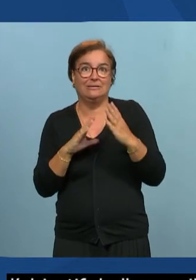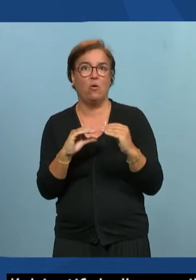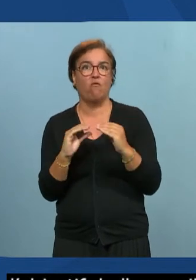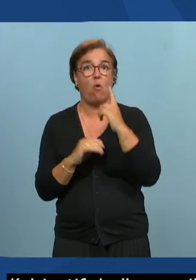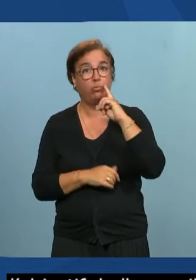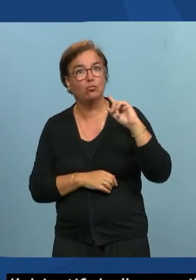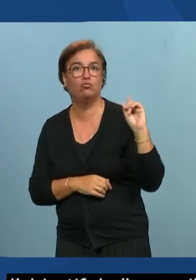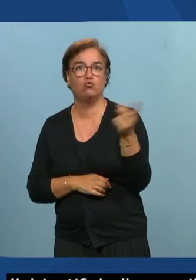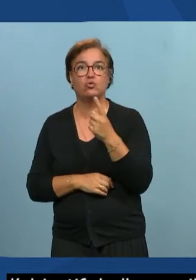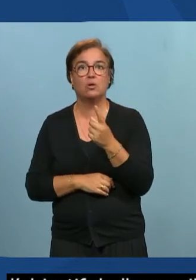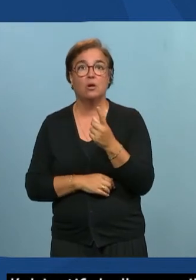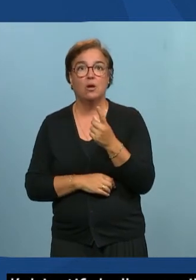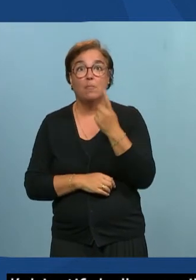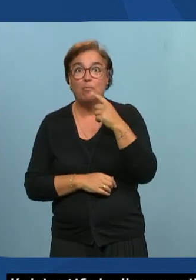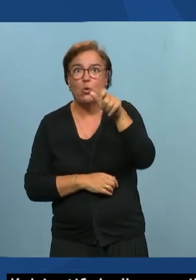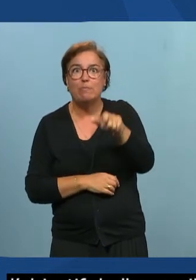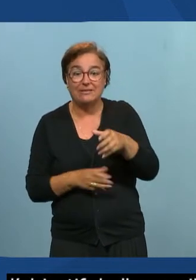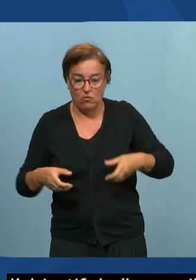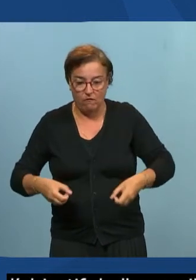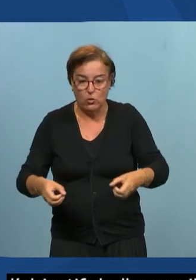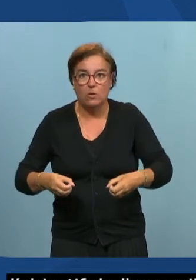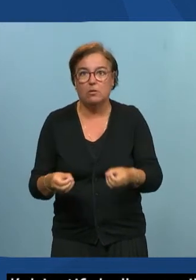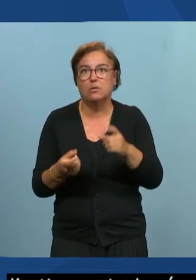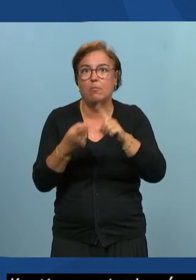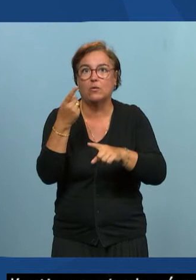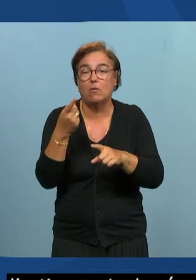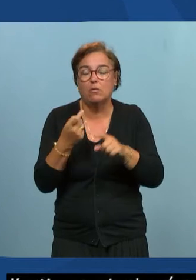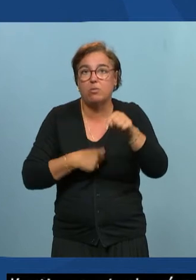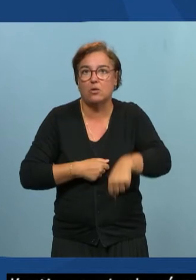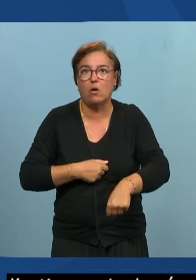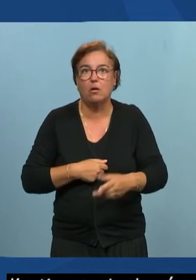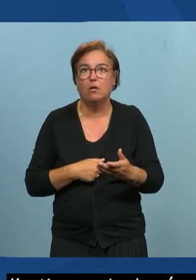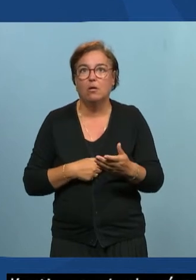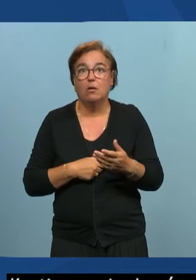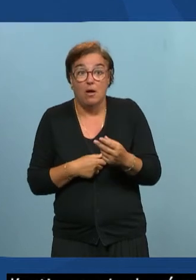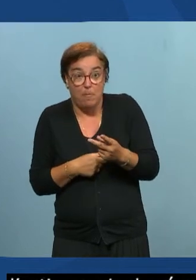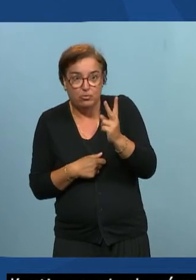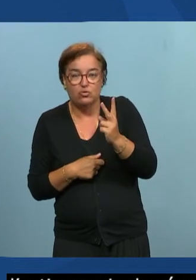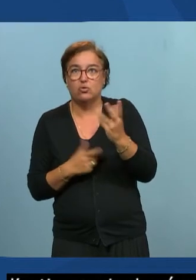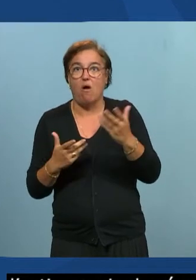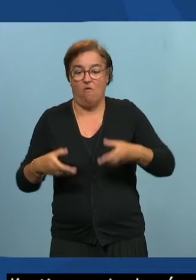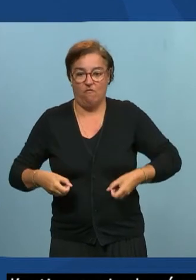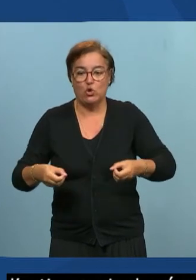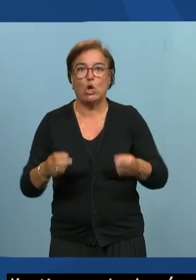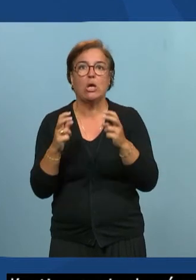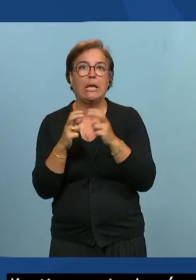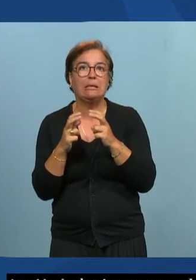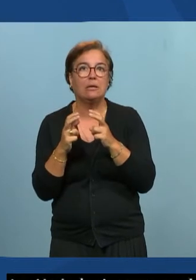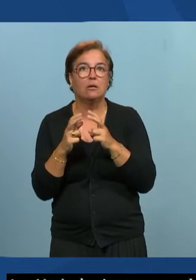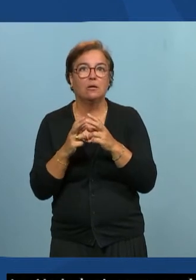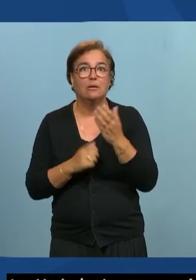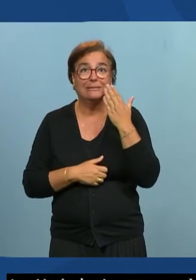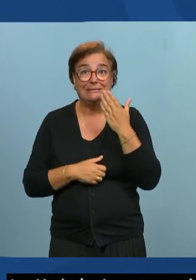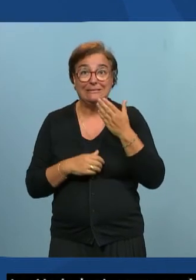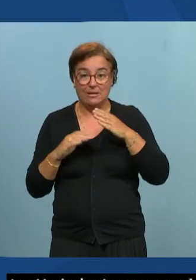tous, mais pour quelqu'un qui est en fauteuil, c'est absolument indispensable. Particulièrement les fauteuils électriques, on ne peut pas traverser si on n'a pas de